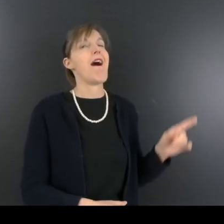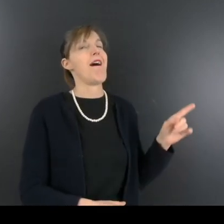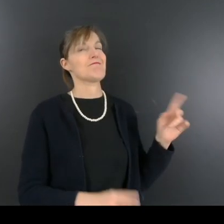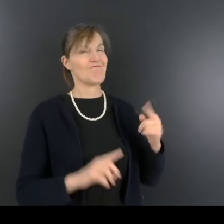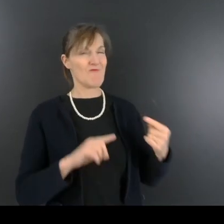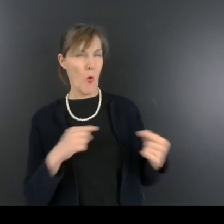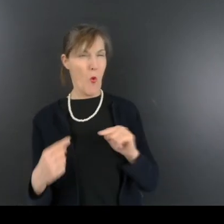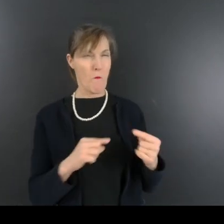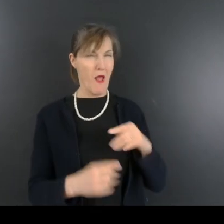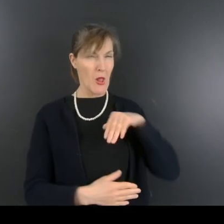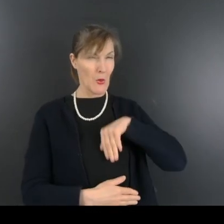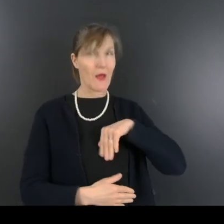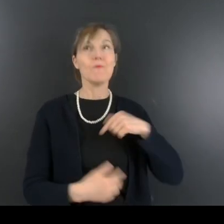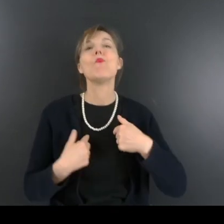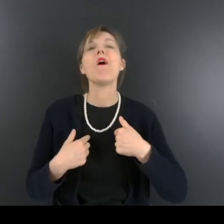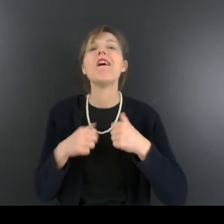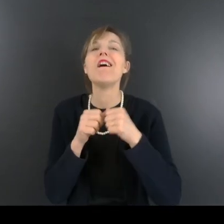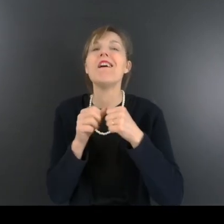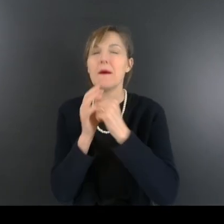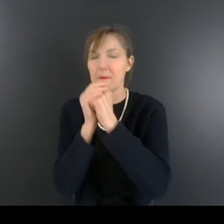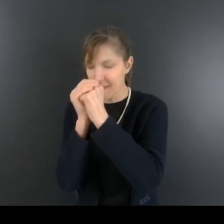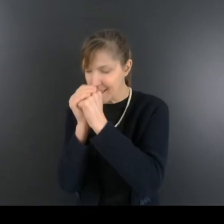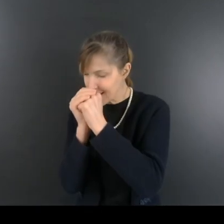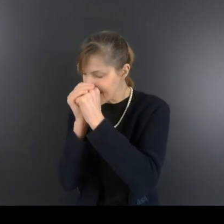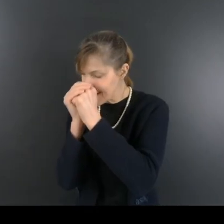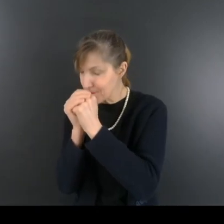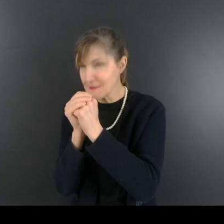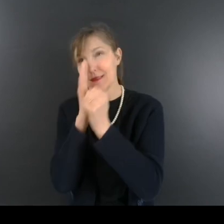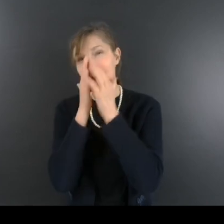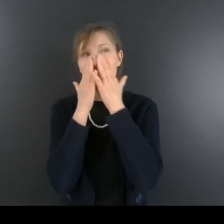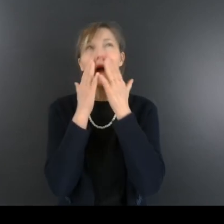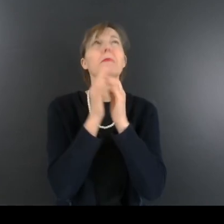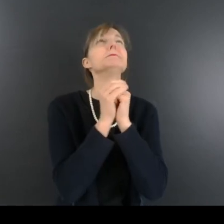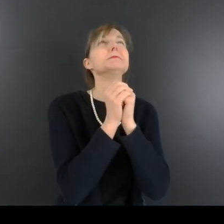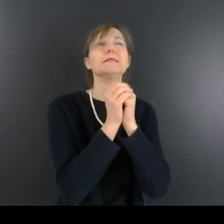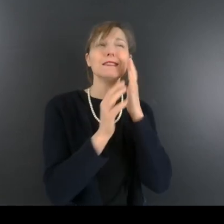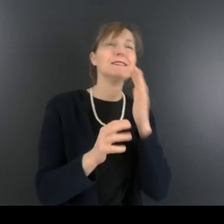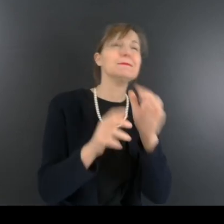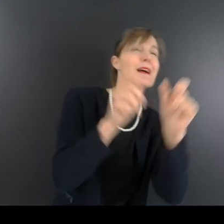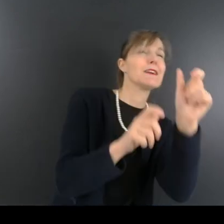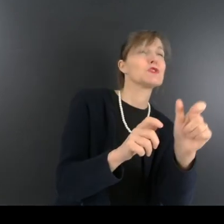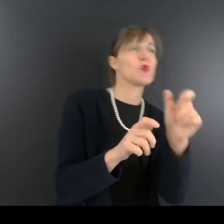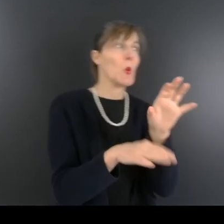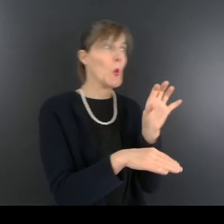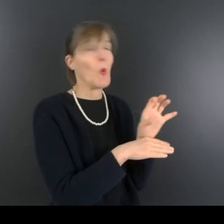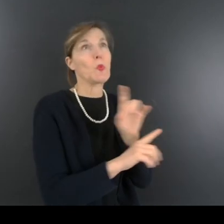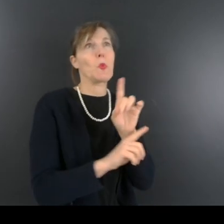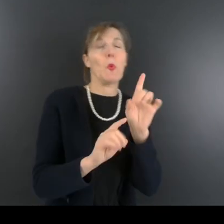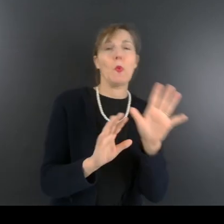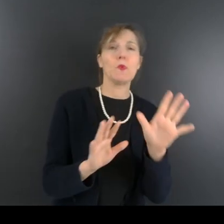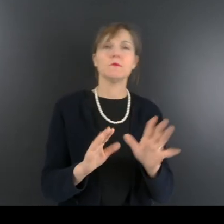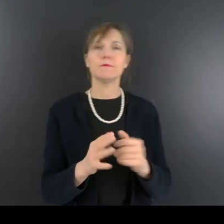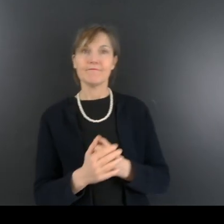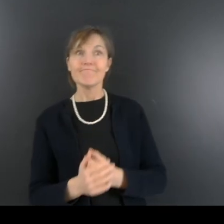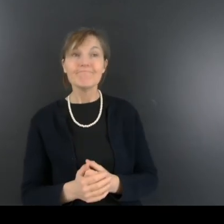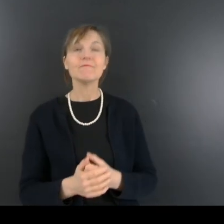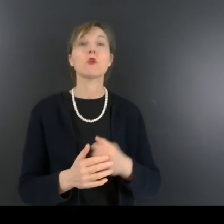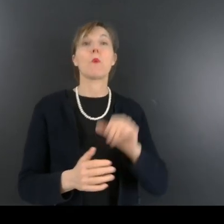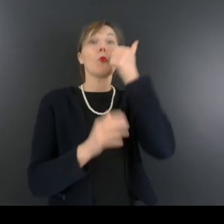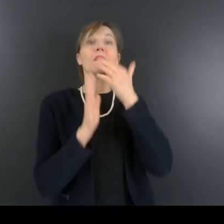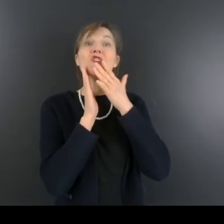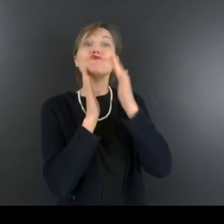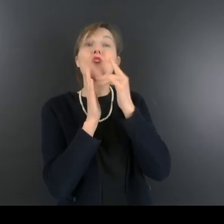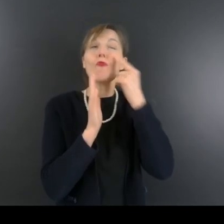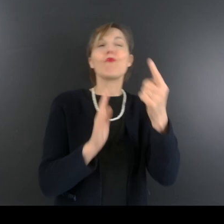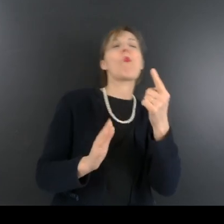Je priais en silence pour que personne ne manifeste le moindre signe de rejet. Dès le premier cantique, un Indien